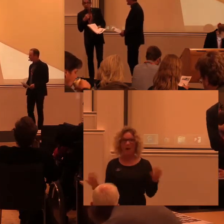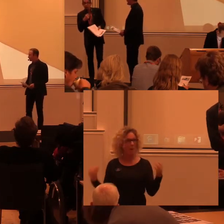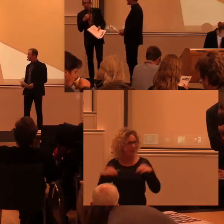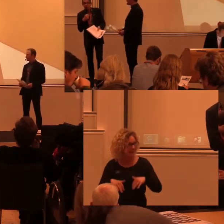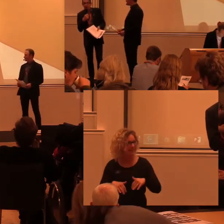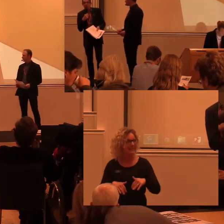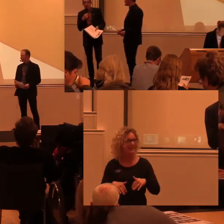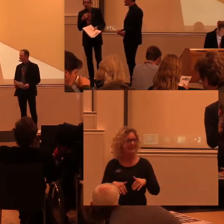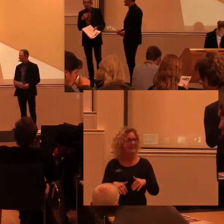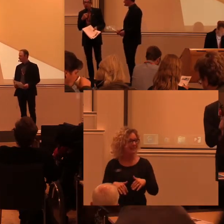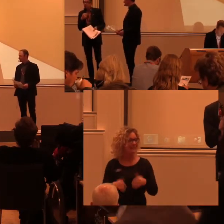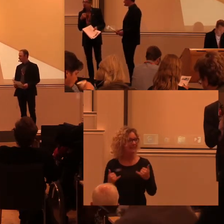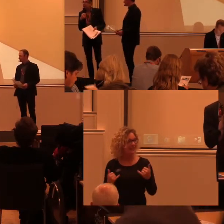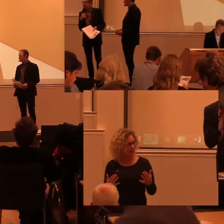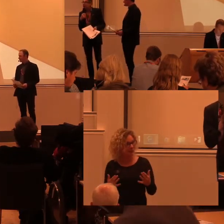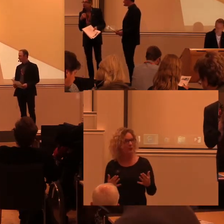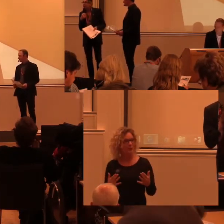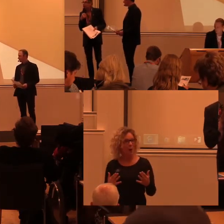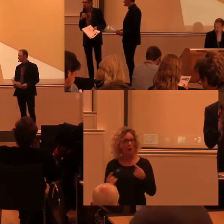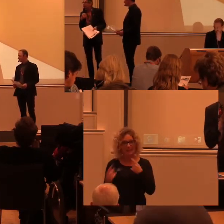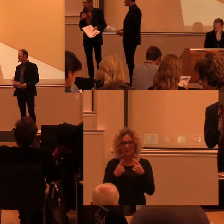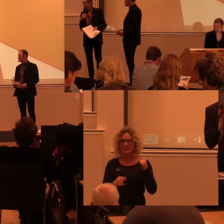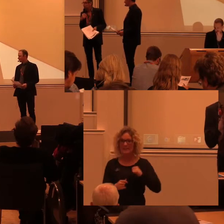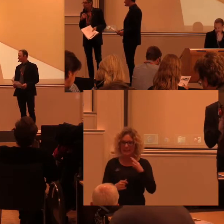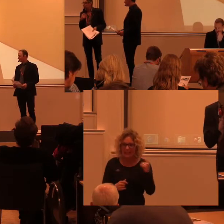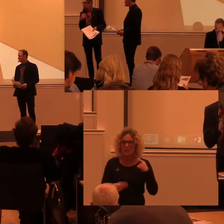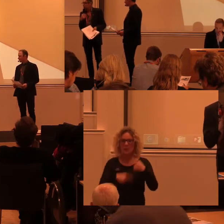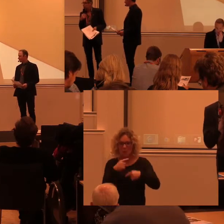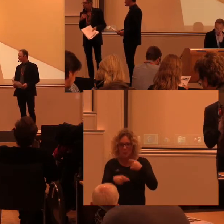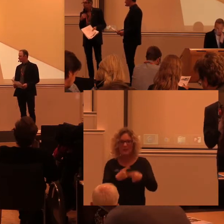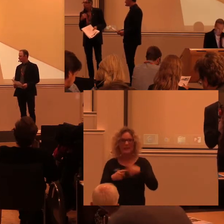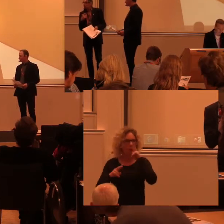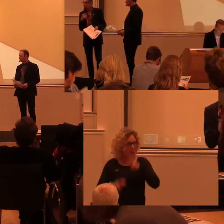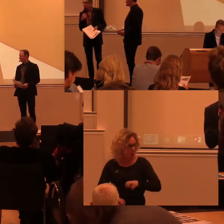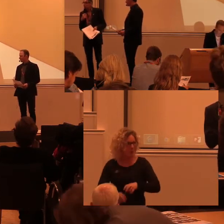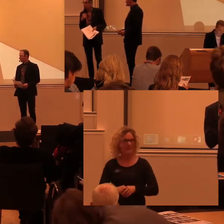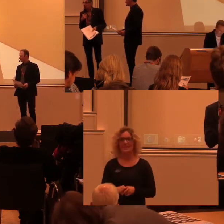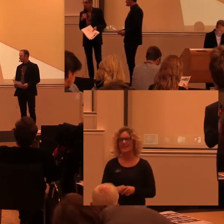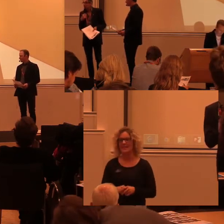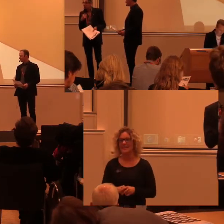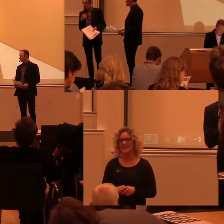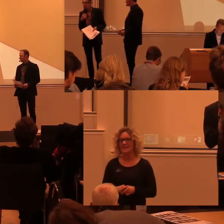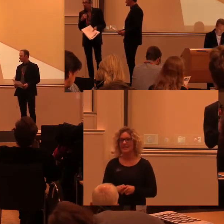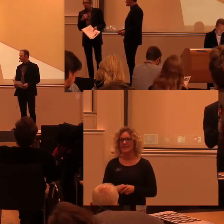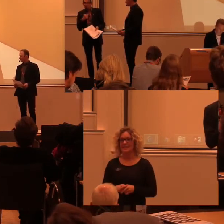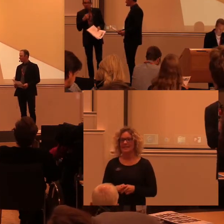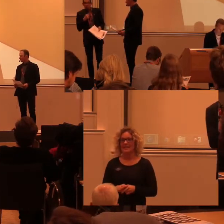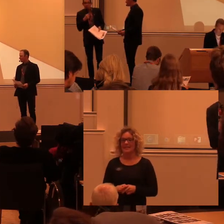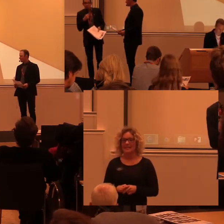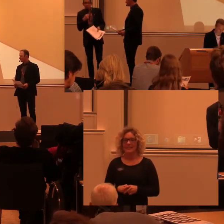den här möjligheten att prata tillgänglighet och utveckling och forskning. Och som ni ser på